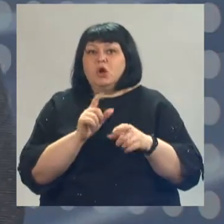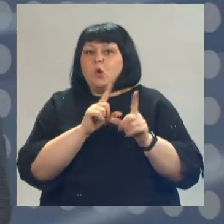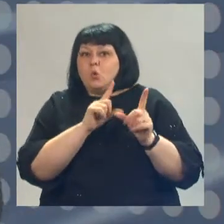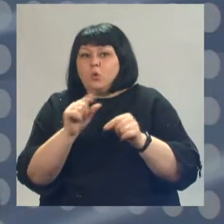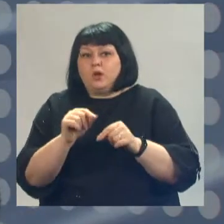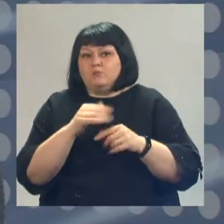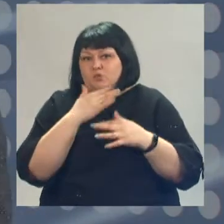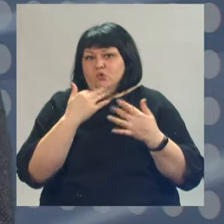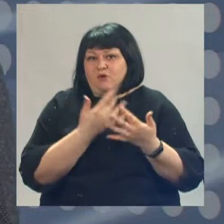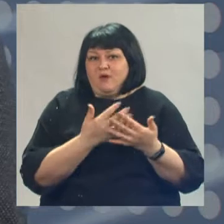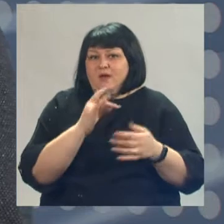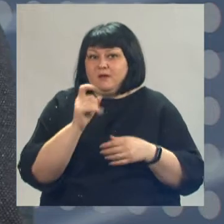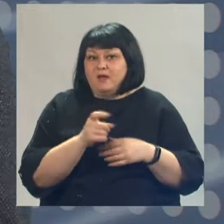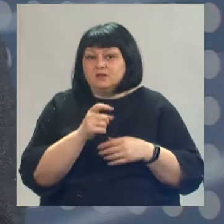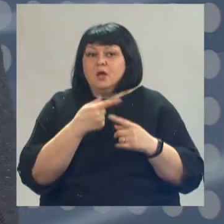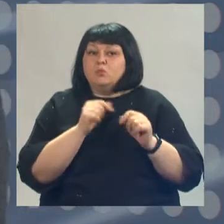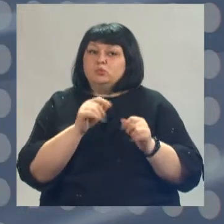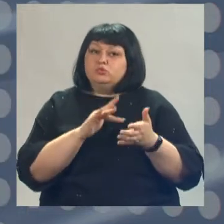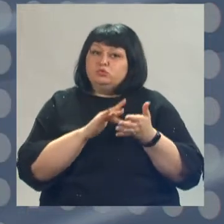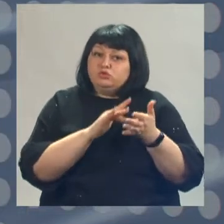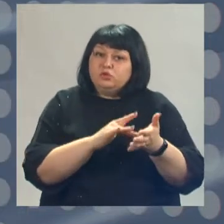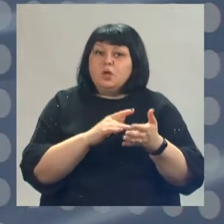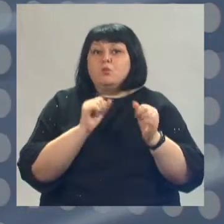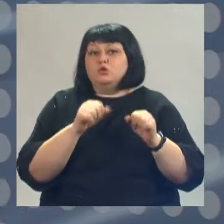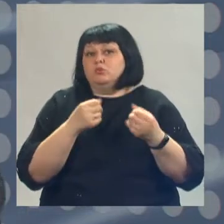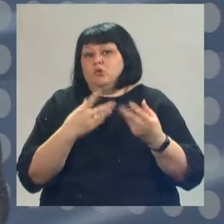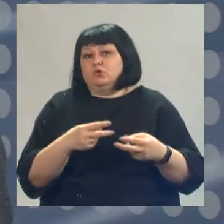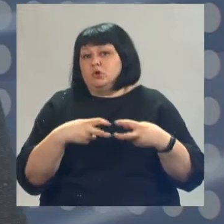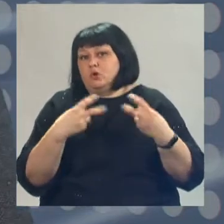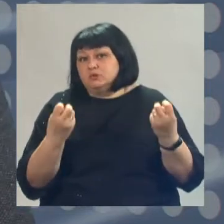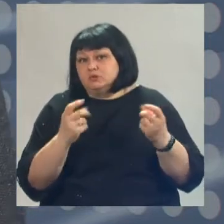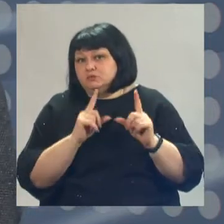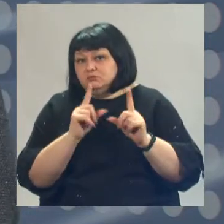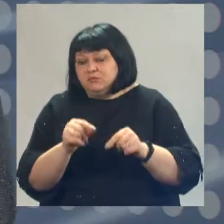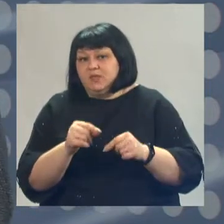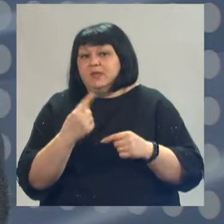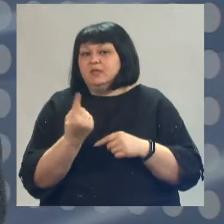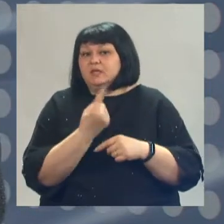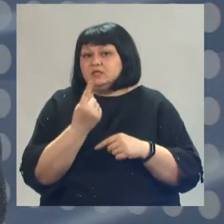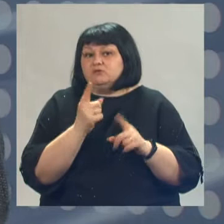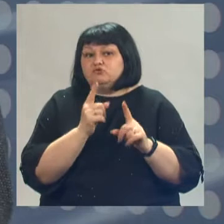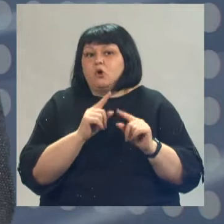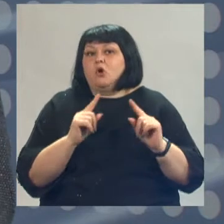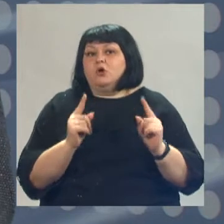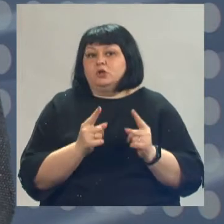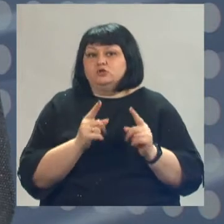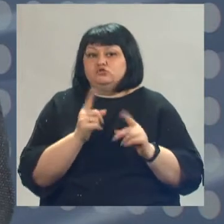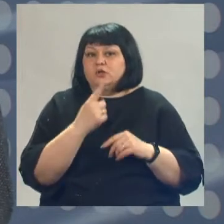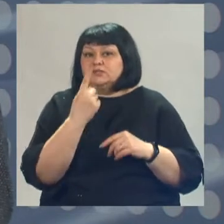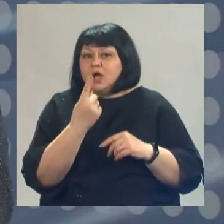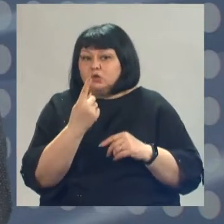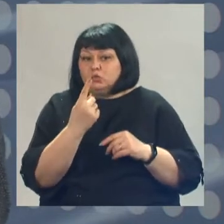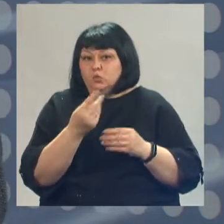неоднократно. И это может быть не только путешествие, но и просто отель. И единственное, чем ограничено, что за одну